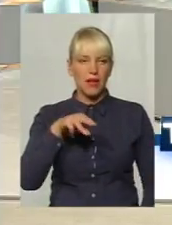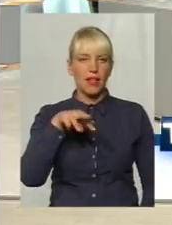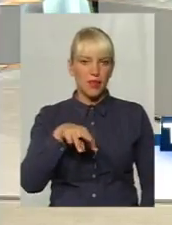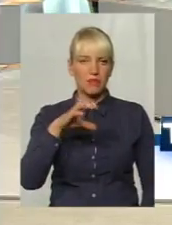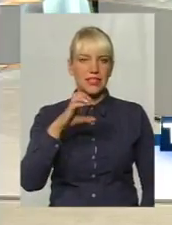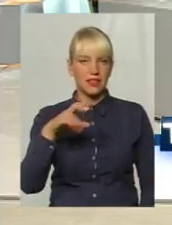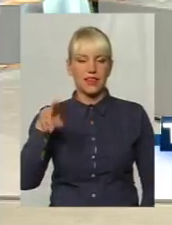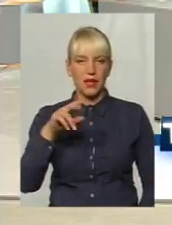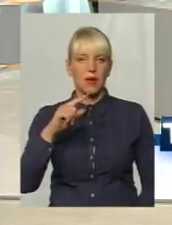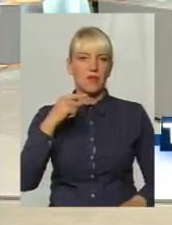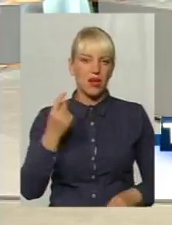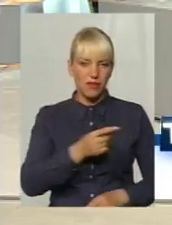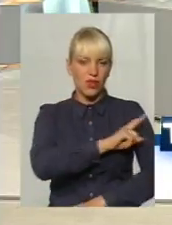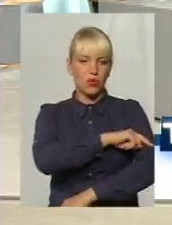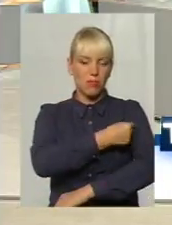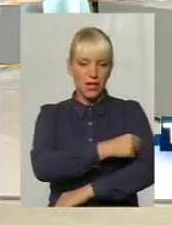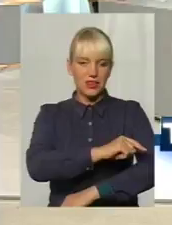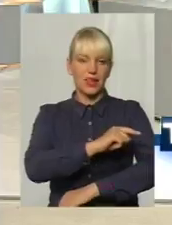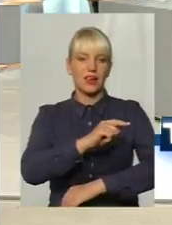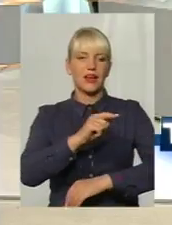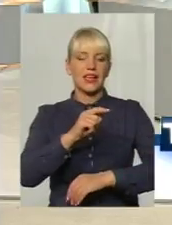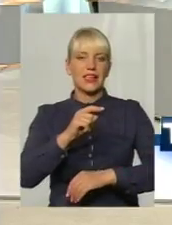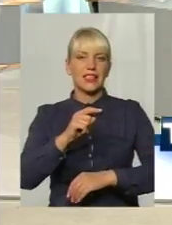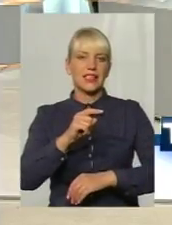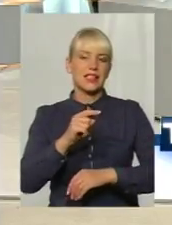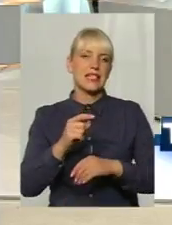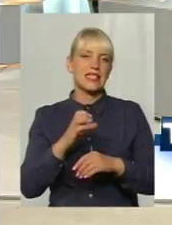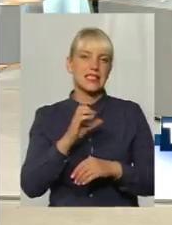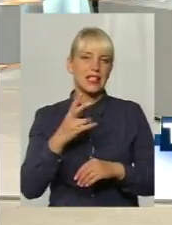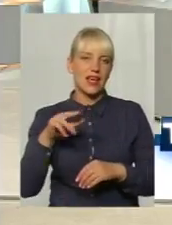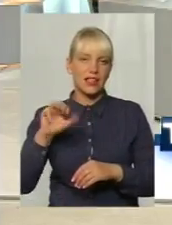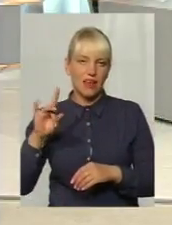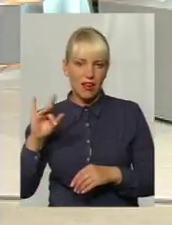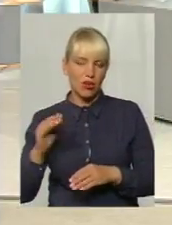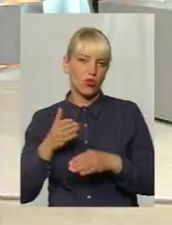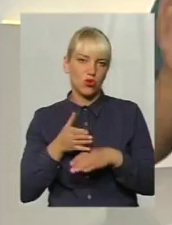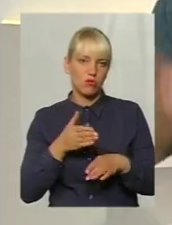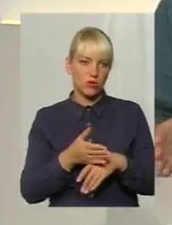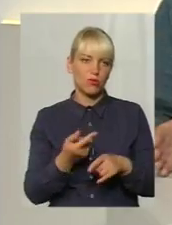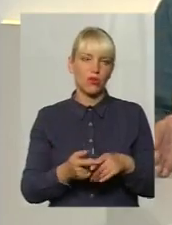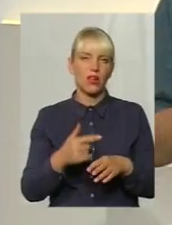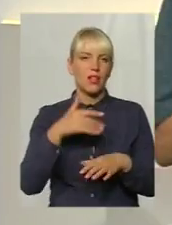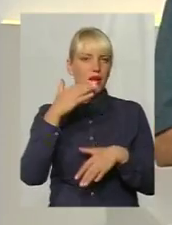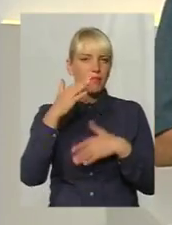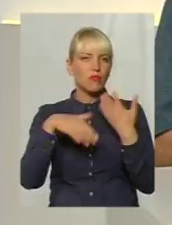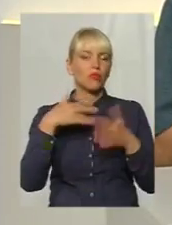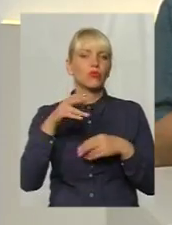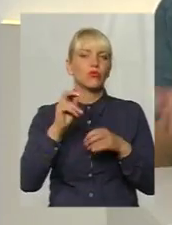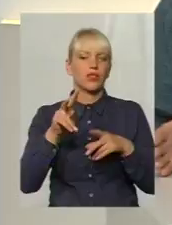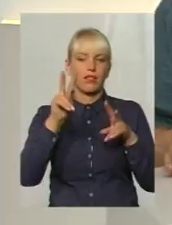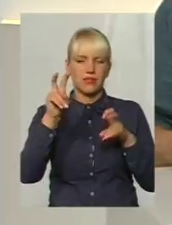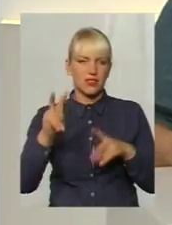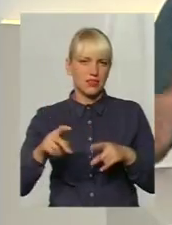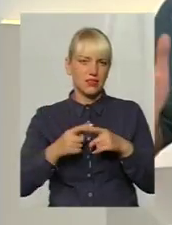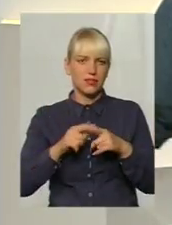це первинна медико-санітарна дільниця, так правильно? Допомога. Допомога. Перепрошую, бачите, все одно, скільки разів кажу, все одно путаю, як і педіатрів, і